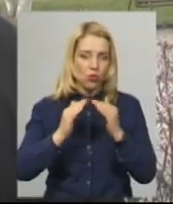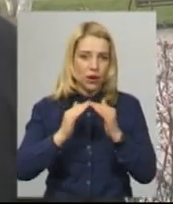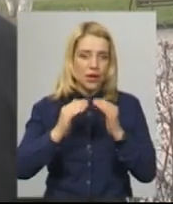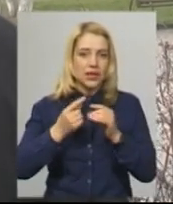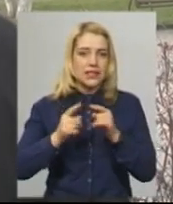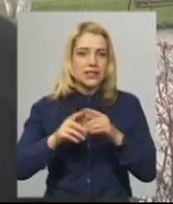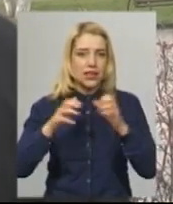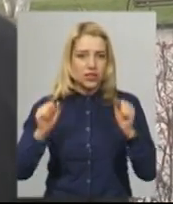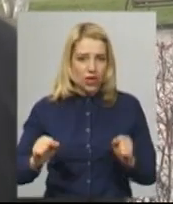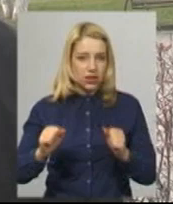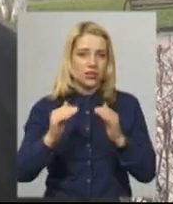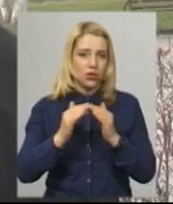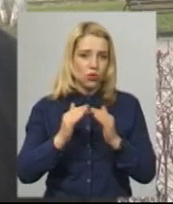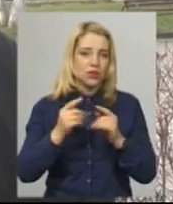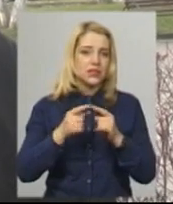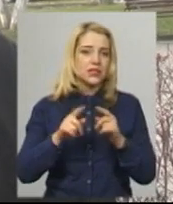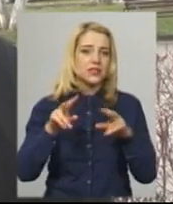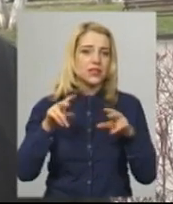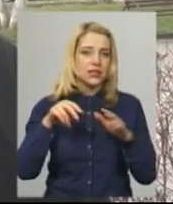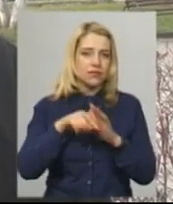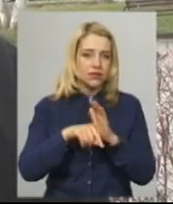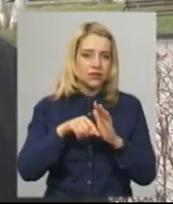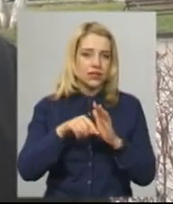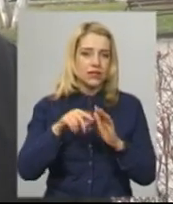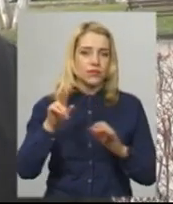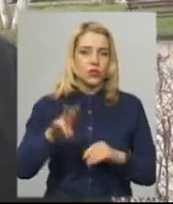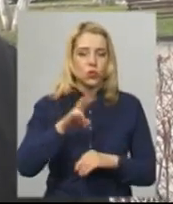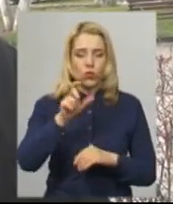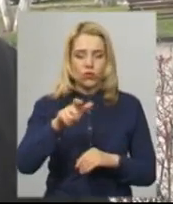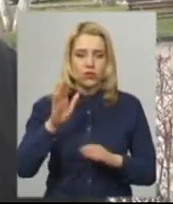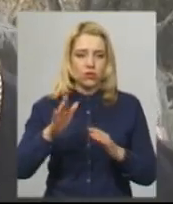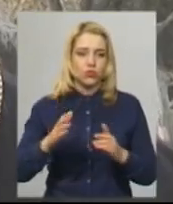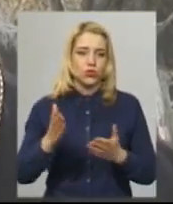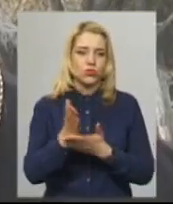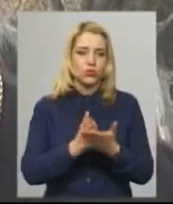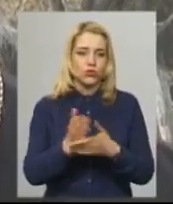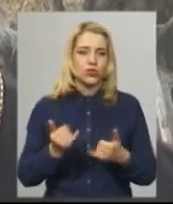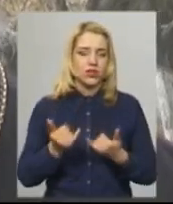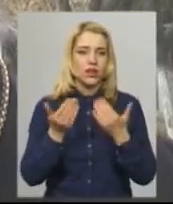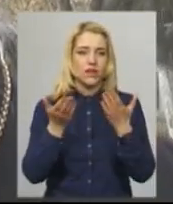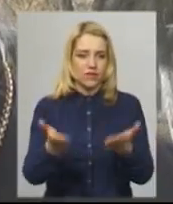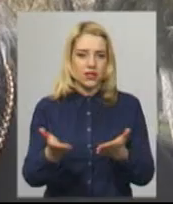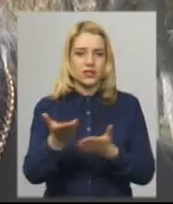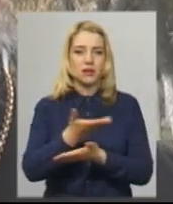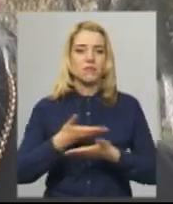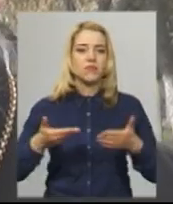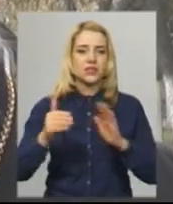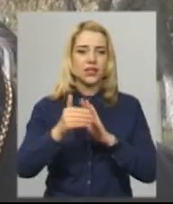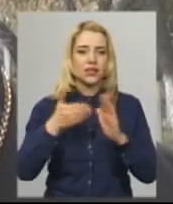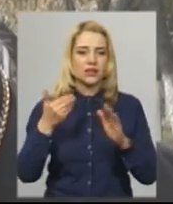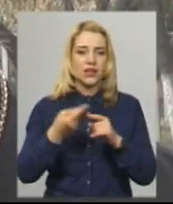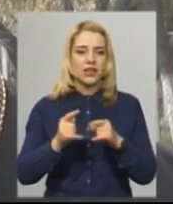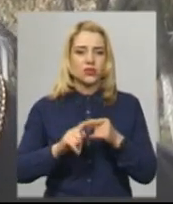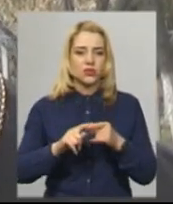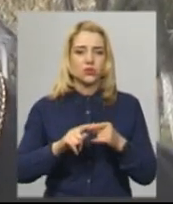Цей раз ми, духовенство, будемо, вибачте, служити для вас. Закликаємо цю